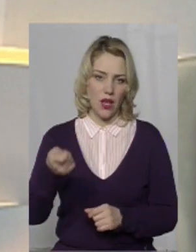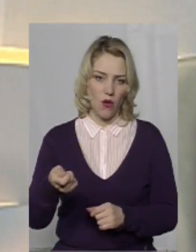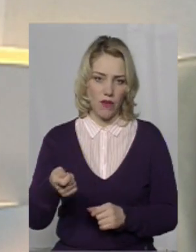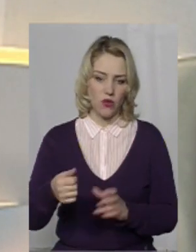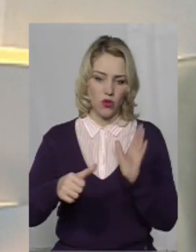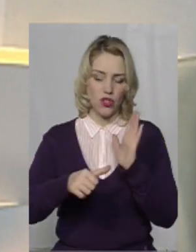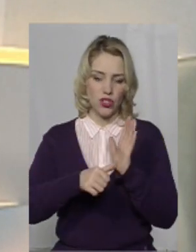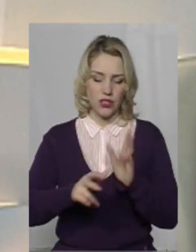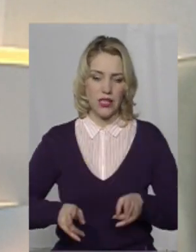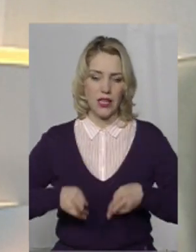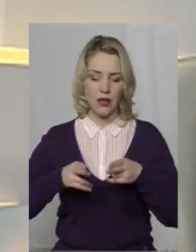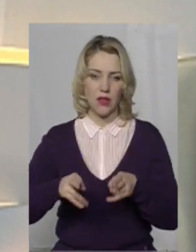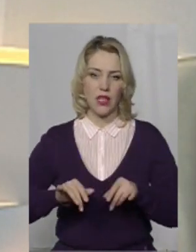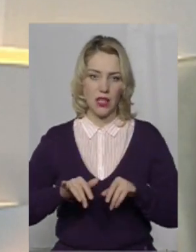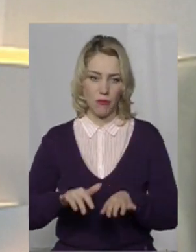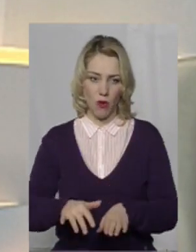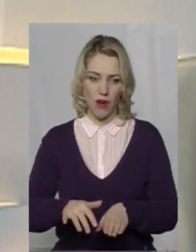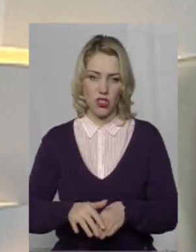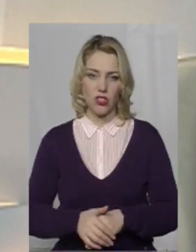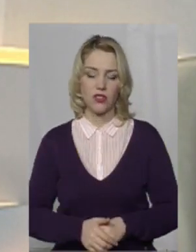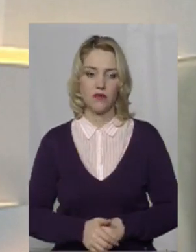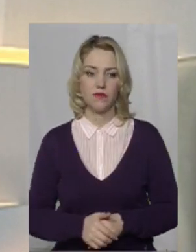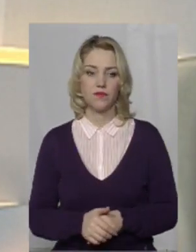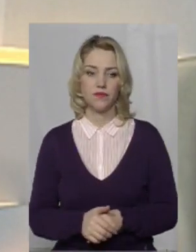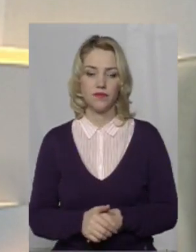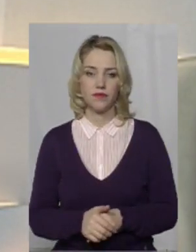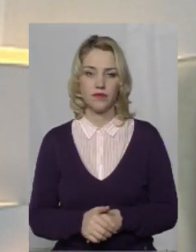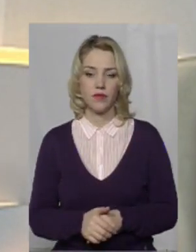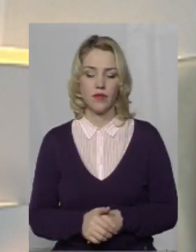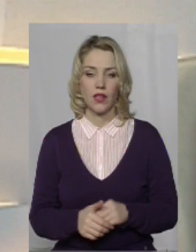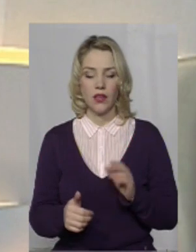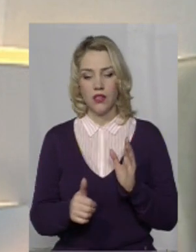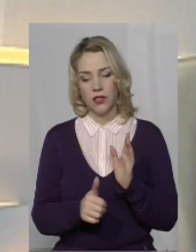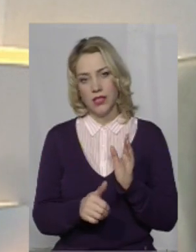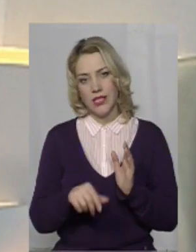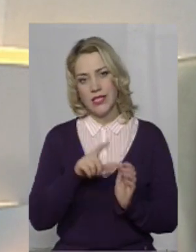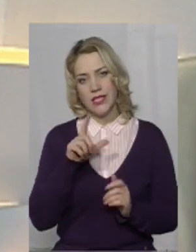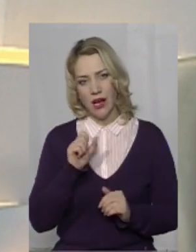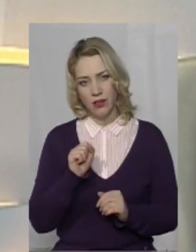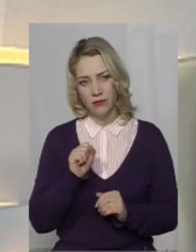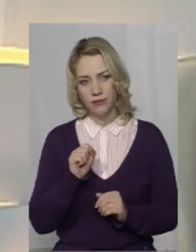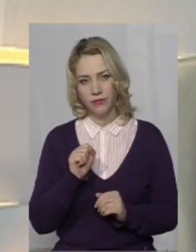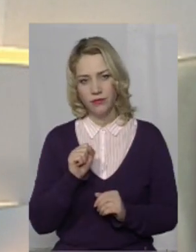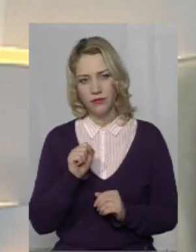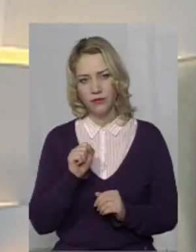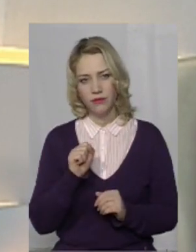кримінальних проваджень, 6 кримінальних проваджень саме на